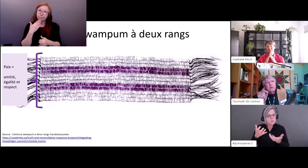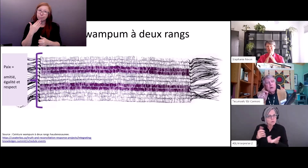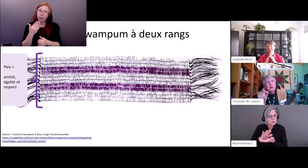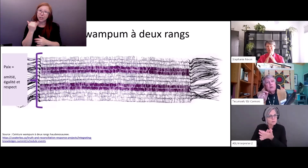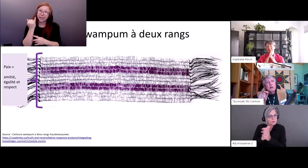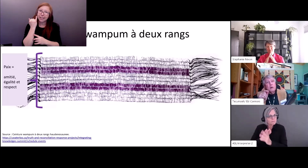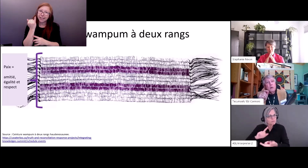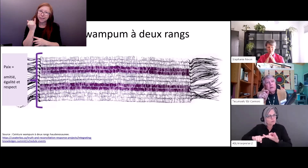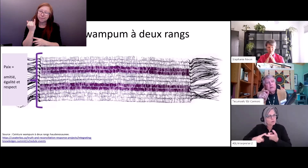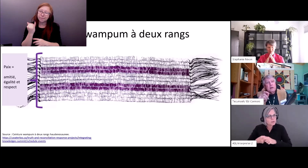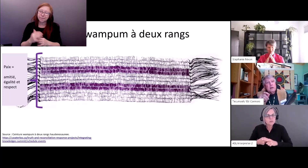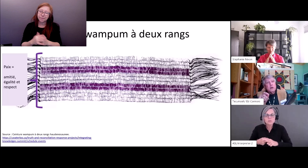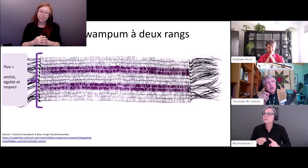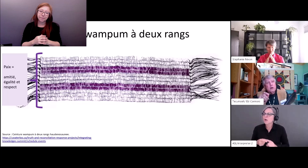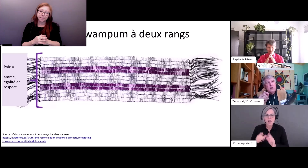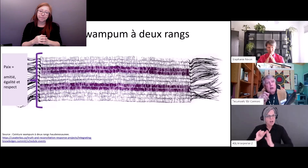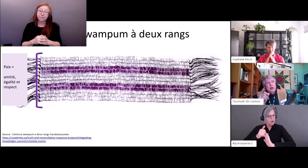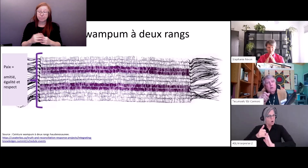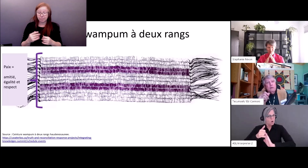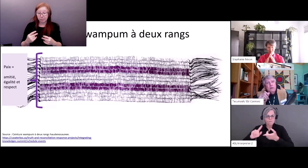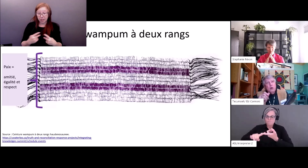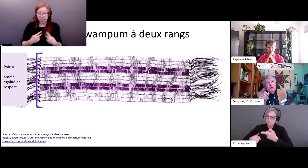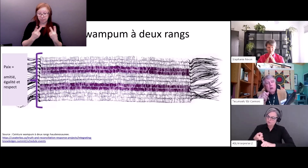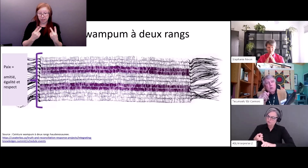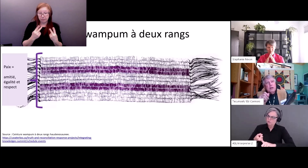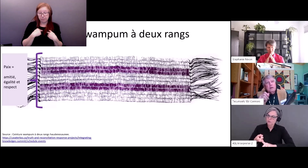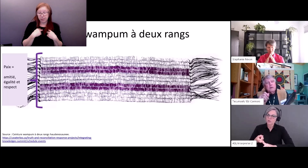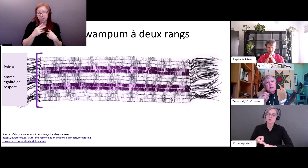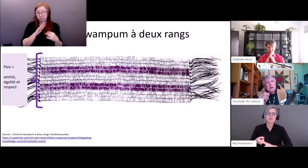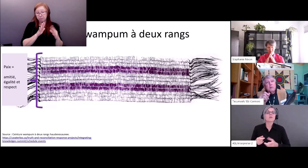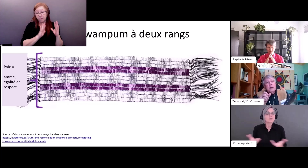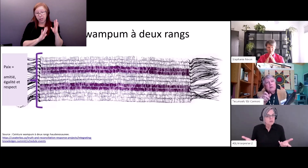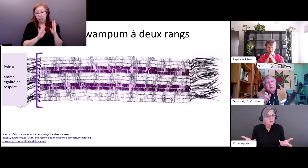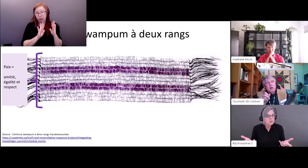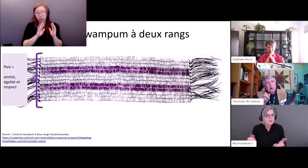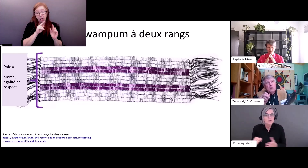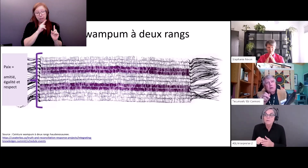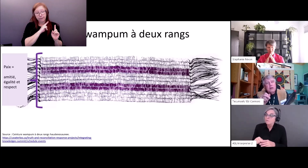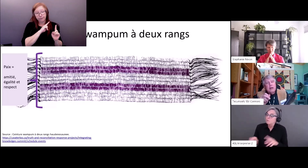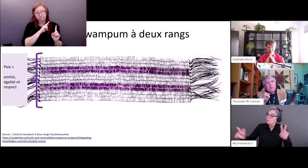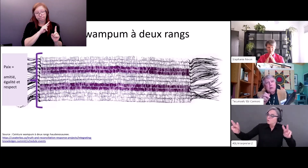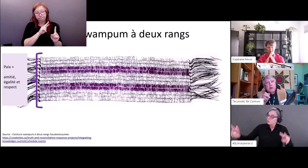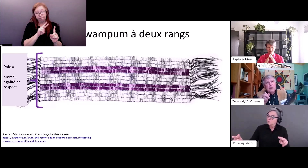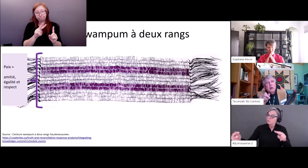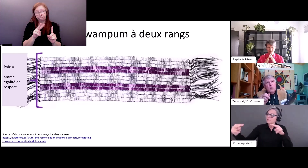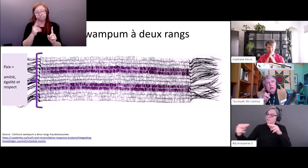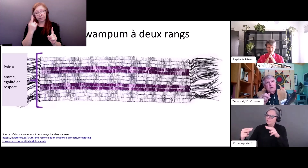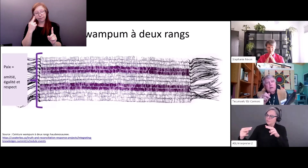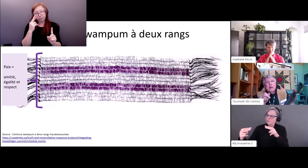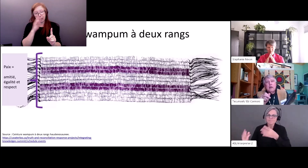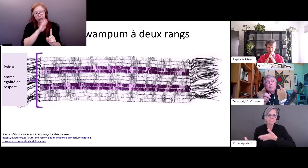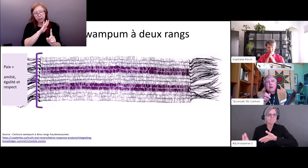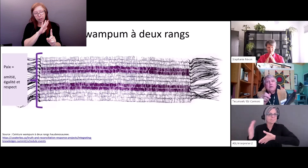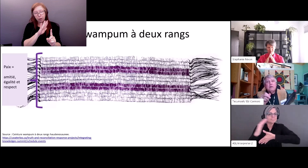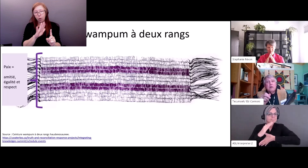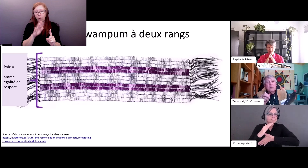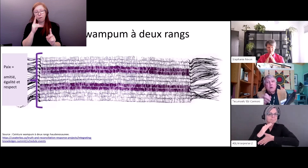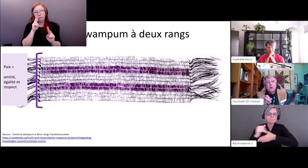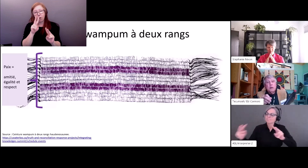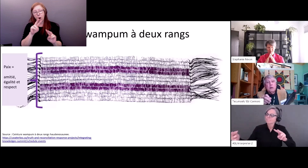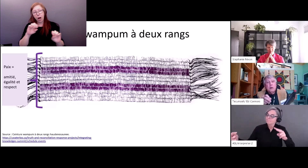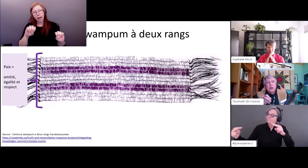parler de différentes choses comme par exemple se focaliser tout d'abord sur ce qui nous rend